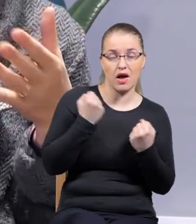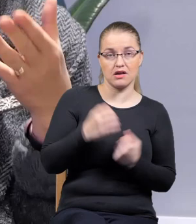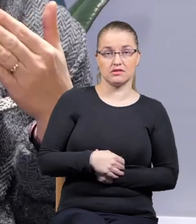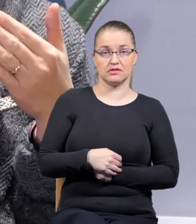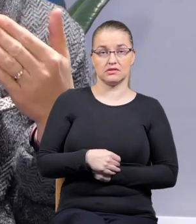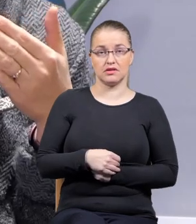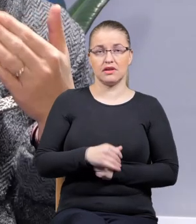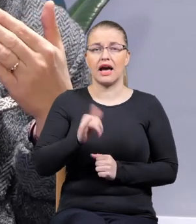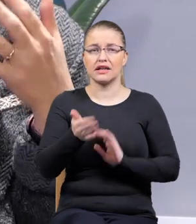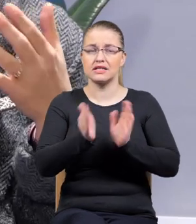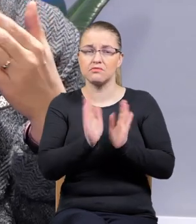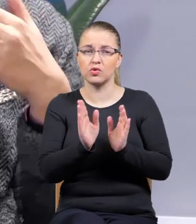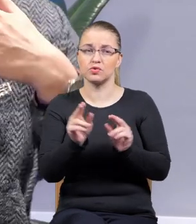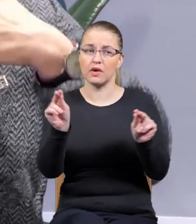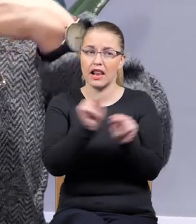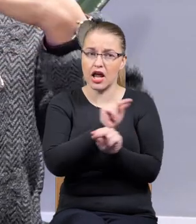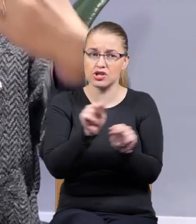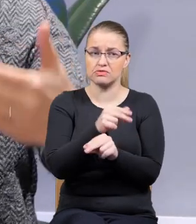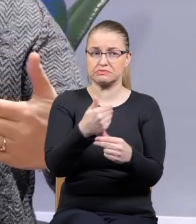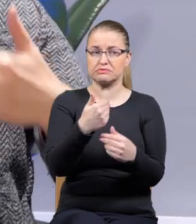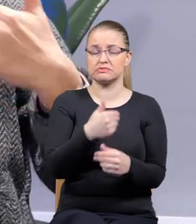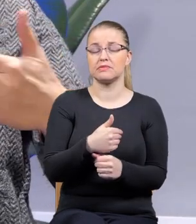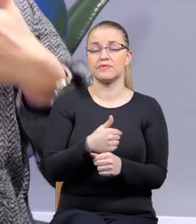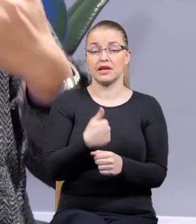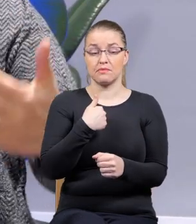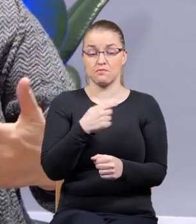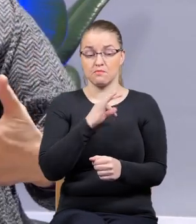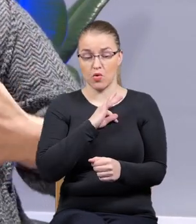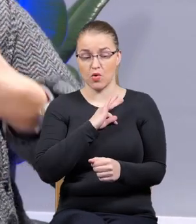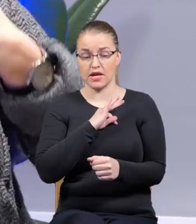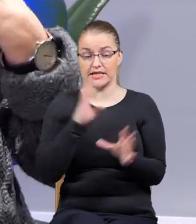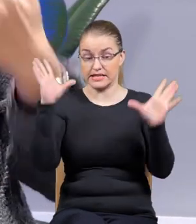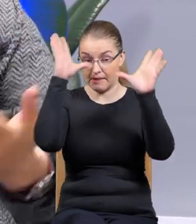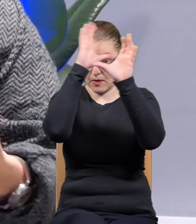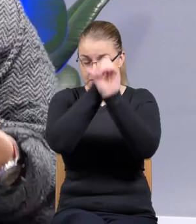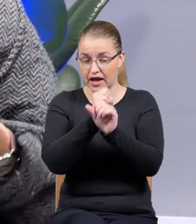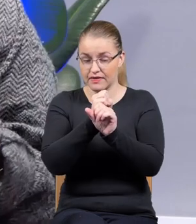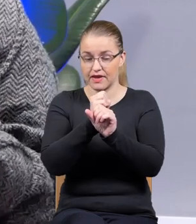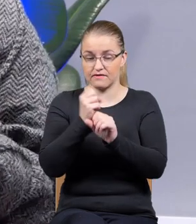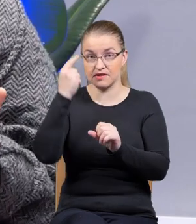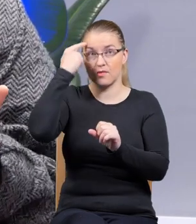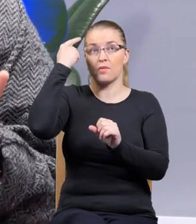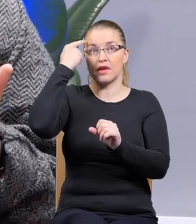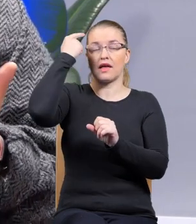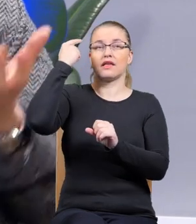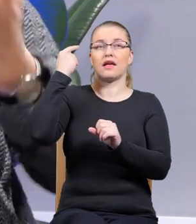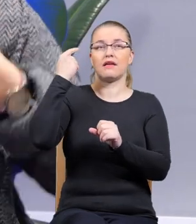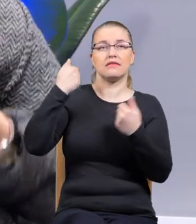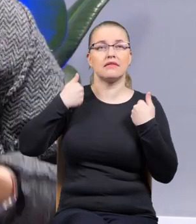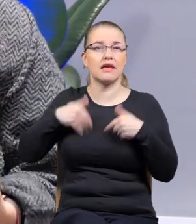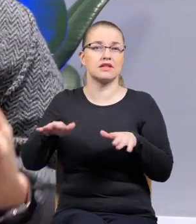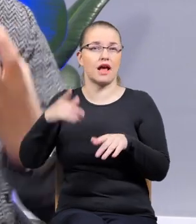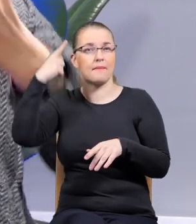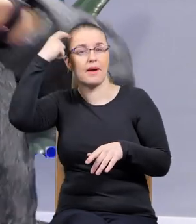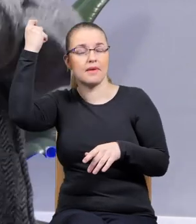to w jakiś sposób staje się leczące, to znaczy skonfrontowani z tym wypartym, niechcianym, niejako stajemy